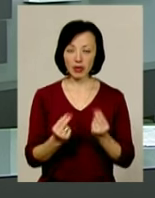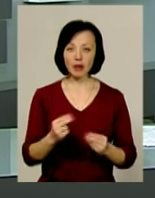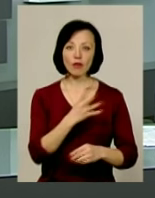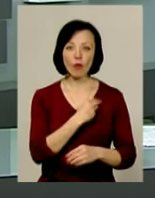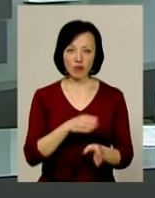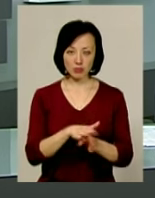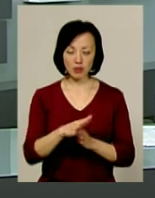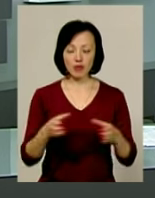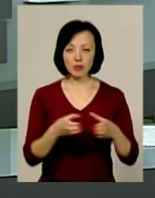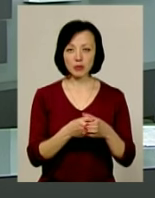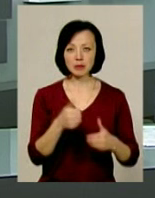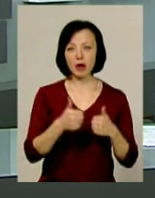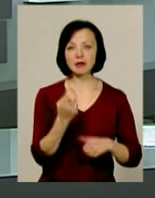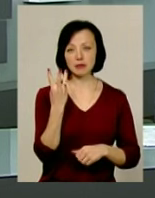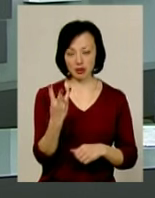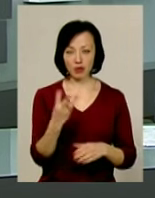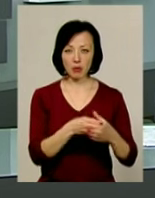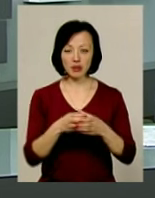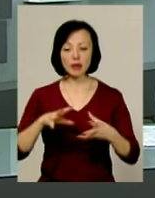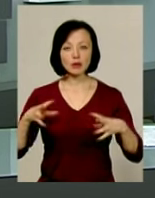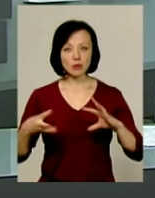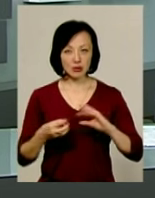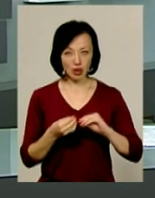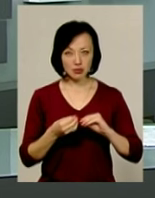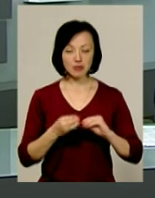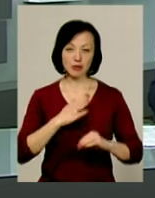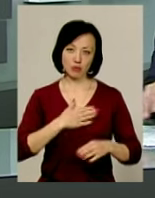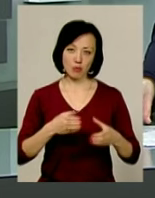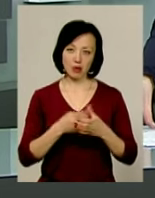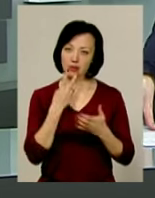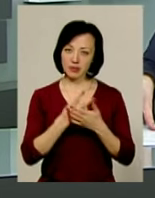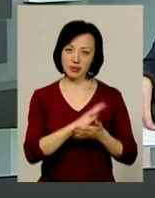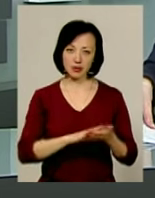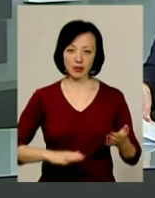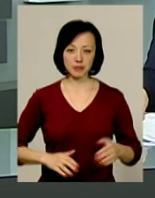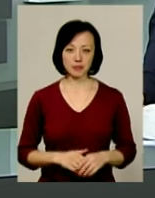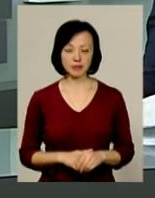У групі з нашої команди змагалися ще три. Про результати подійських регбі-сім. Дивіться далі.